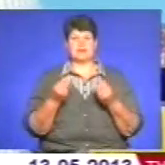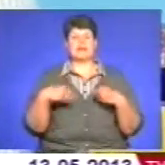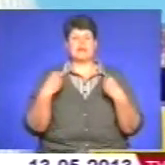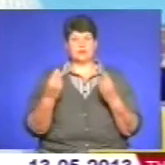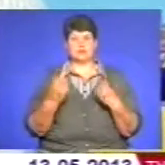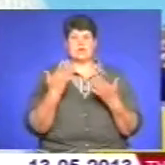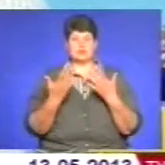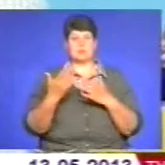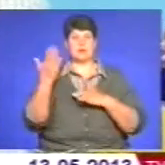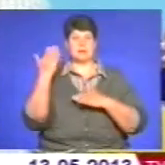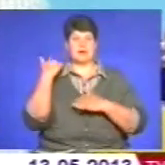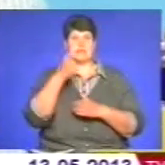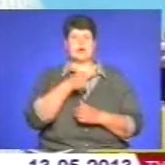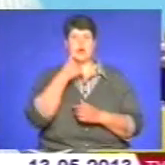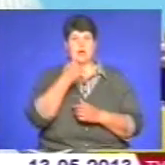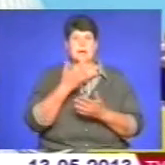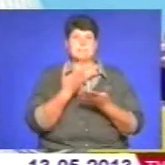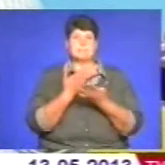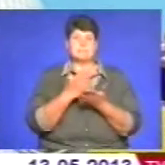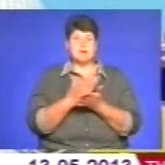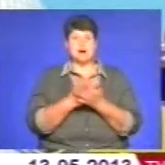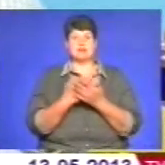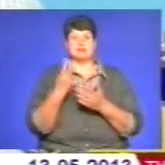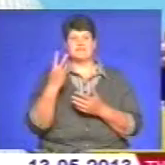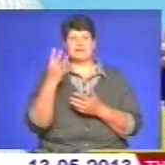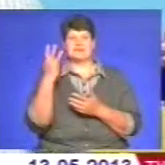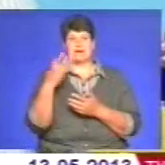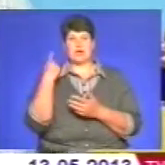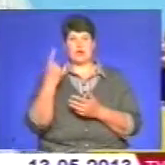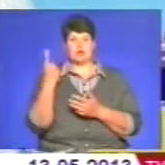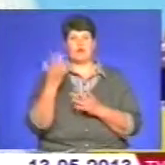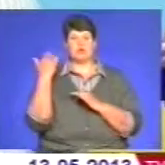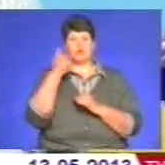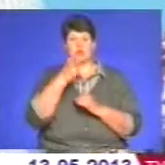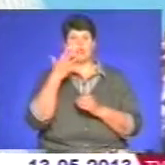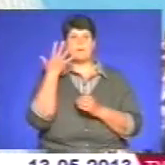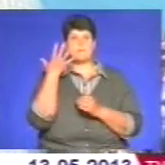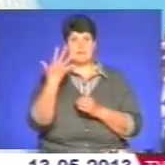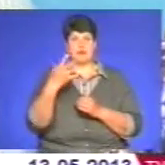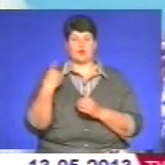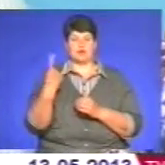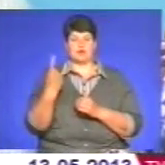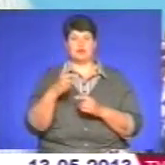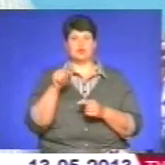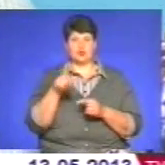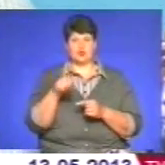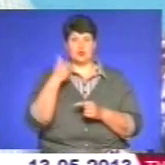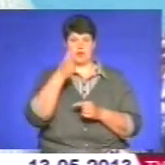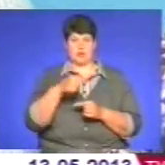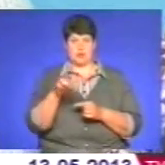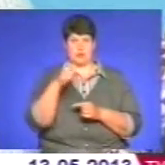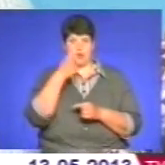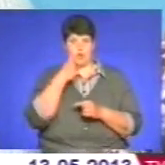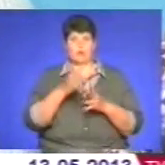Якщо на попередні роки мали 2-3 області, минулого року було 5 областей, то цього разу більше 12 областей.